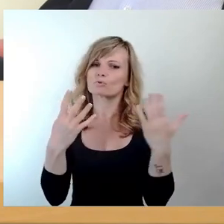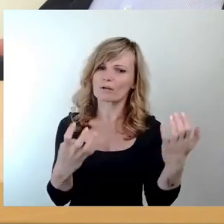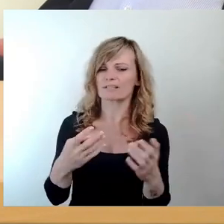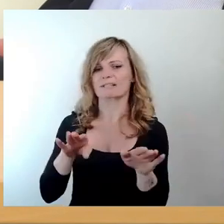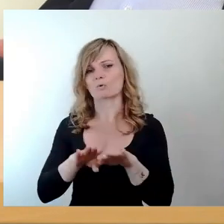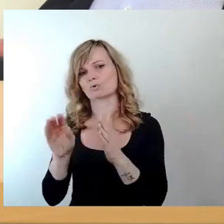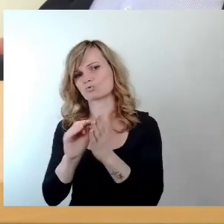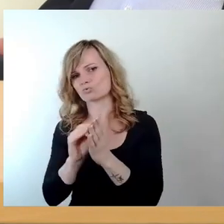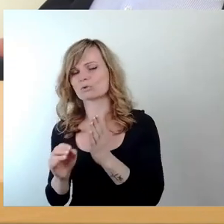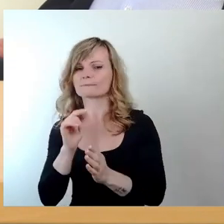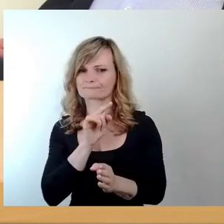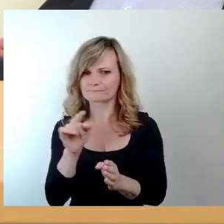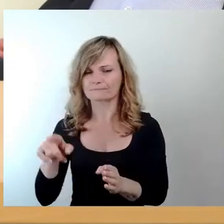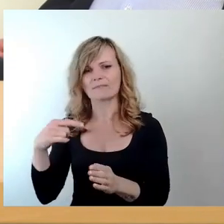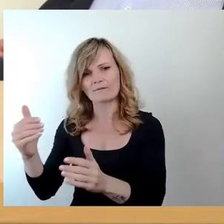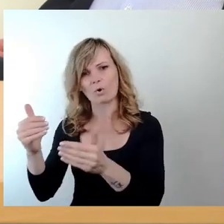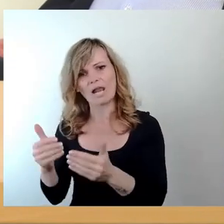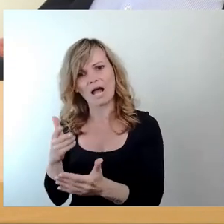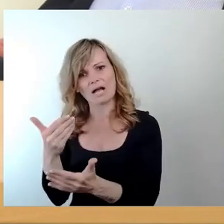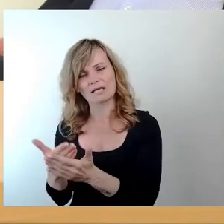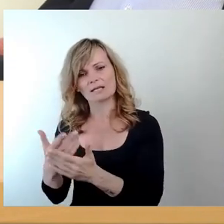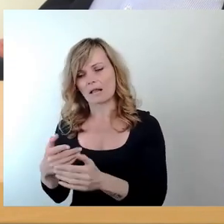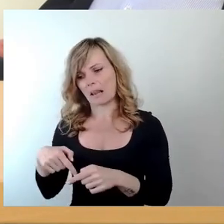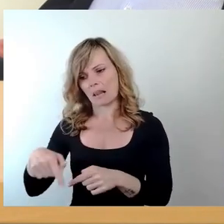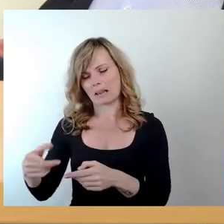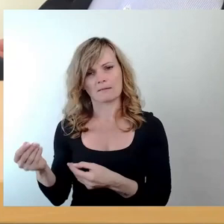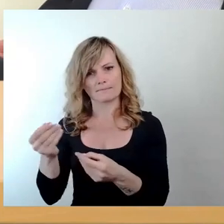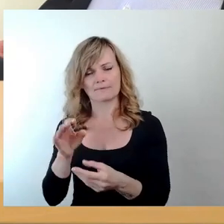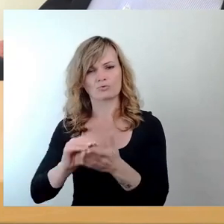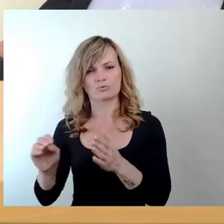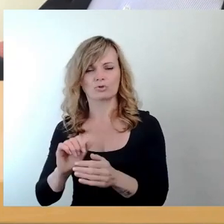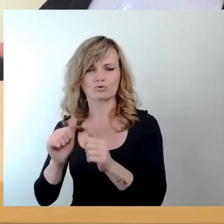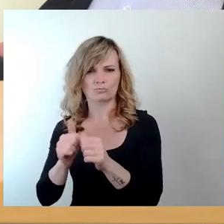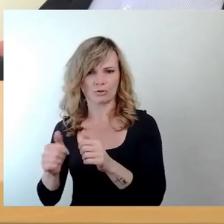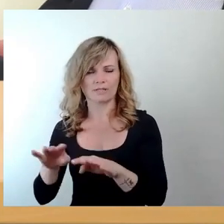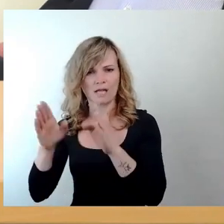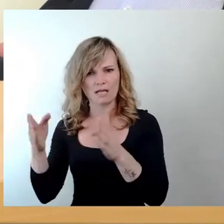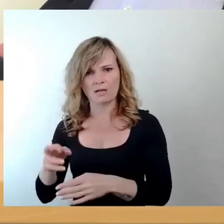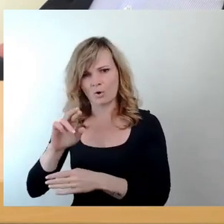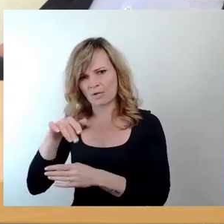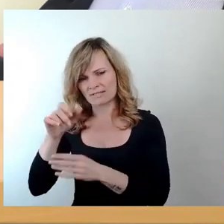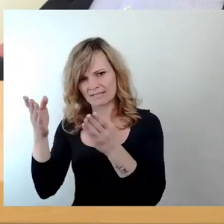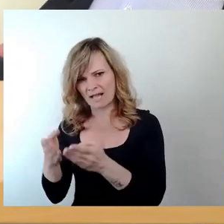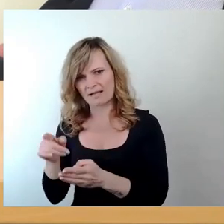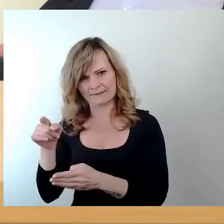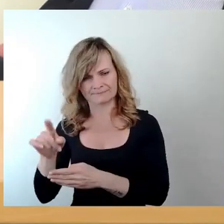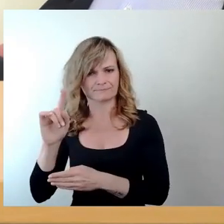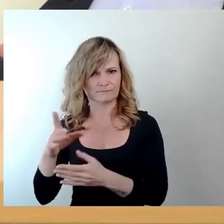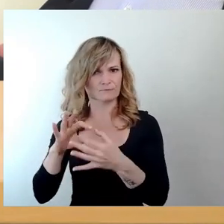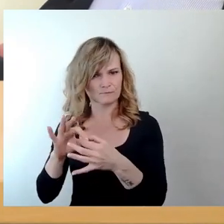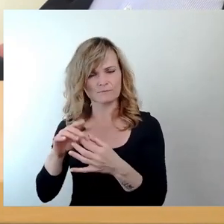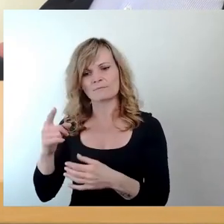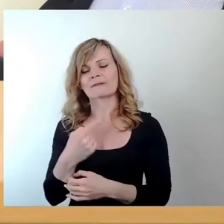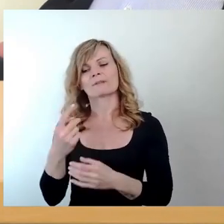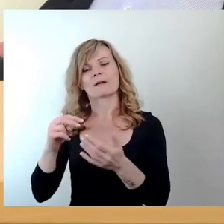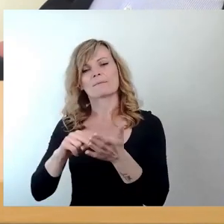Grundschule, dann die Vorlage, die wir jetzt kurz nicht eingebracht haben, was die Schulsporthalle Rostal angeht, wo wir nach wie vor auch damit planen, dass